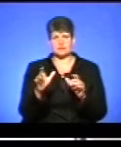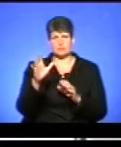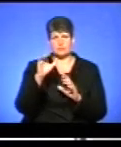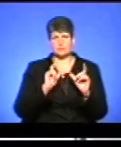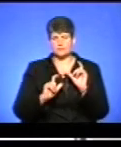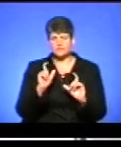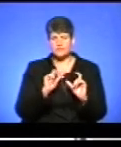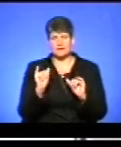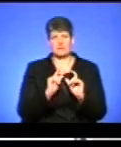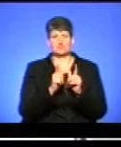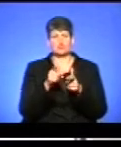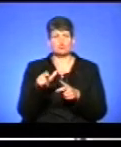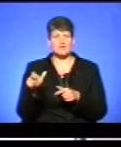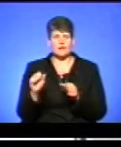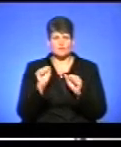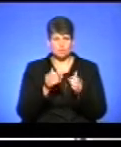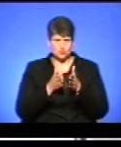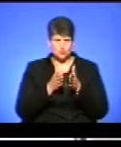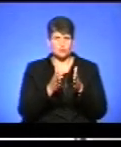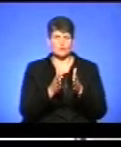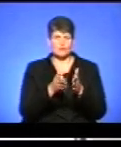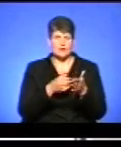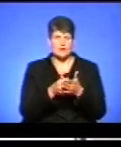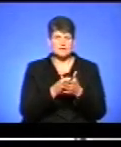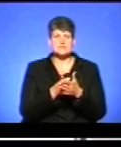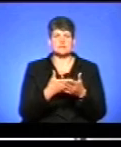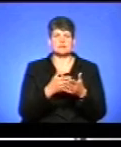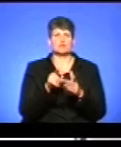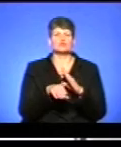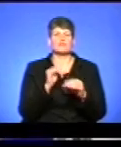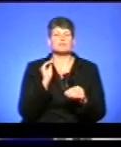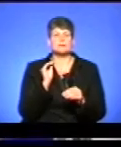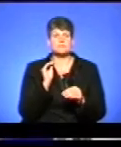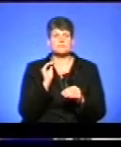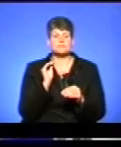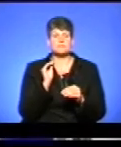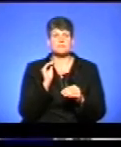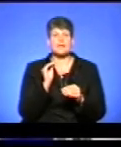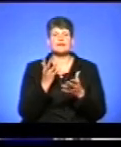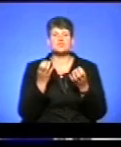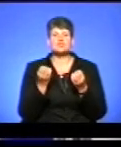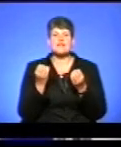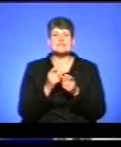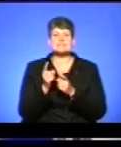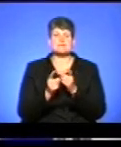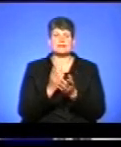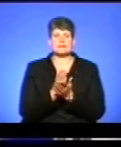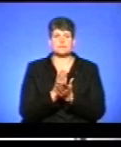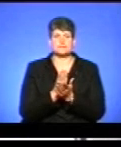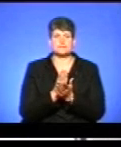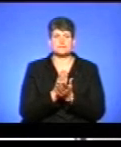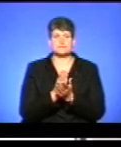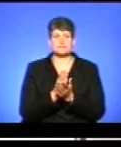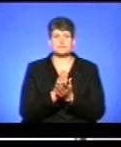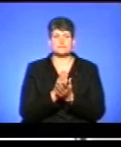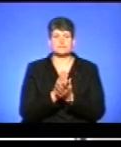і самим вступникам. Не зможуть сконцентруватися конкретно на тих спеціальностях, які вибрали. Які ще зміни у цьогорічній вступній кампанії? Я так